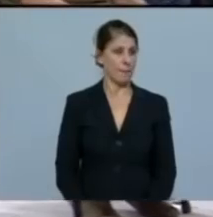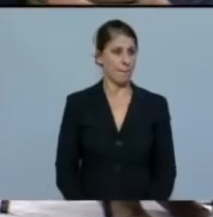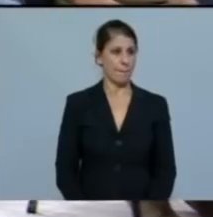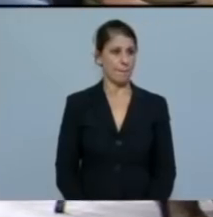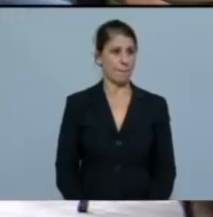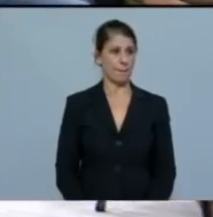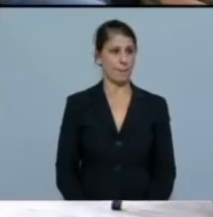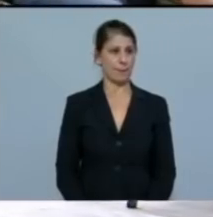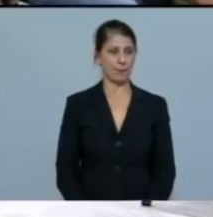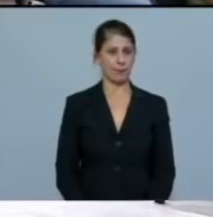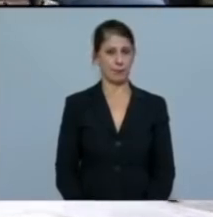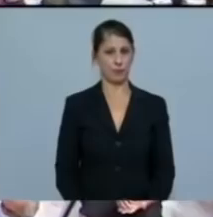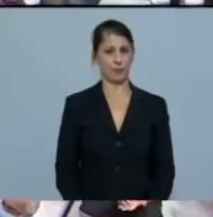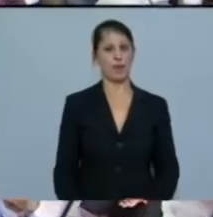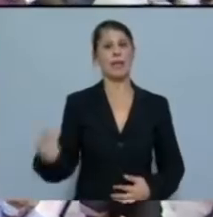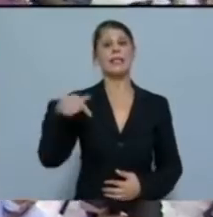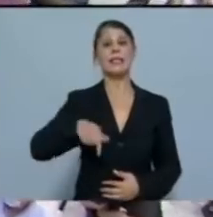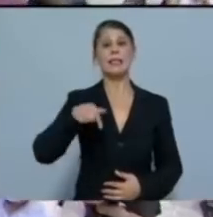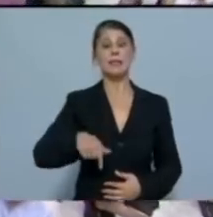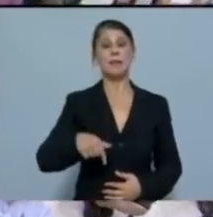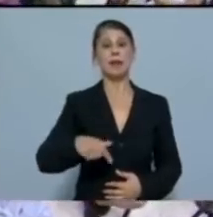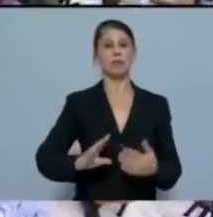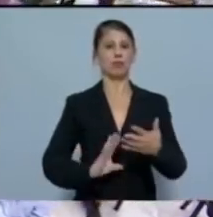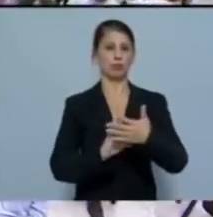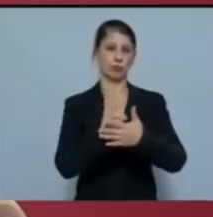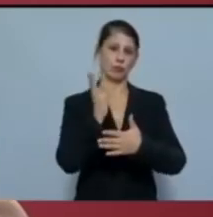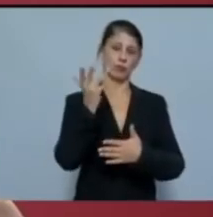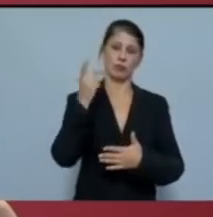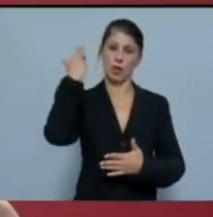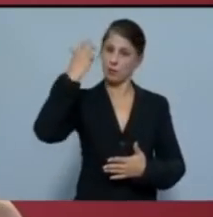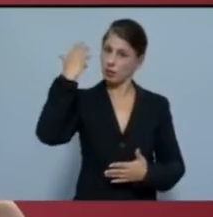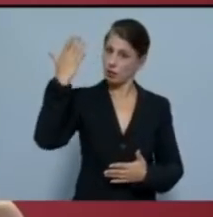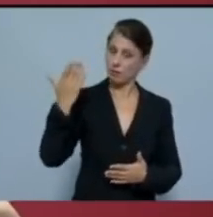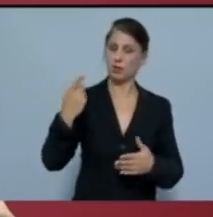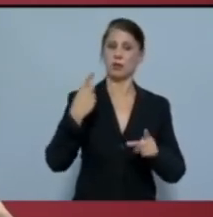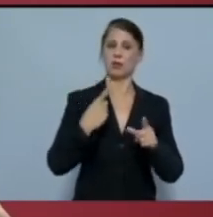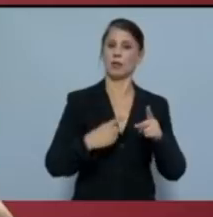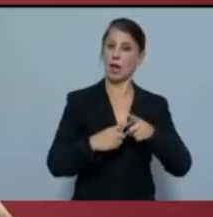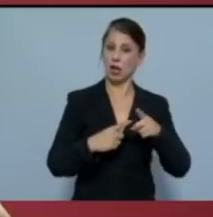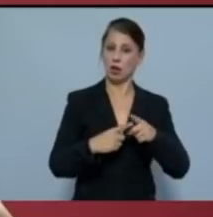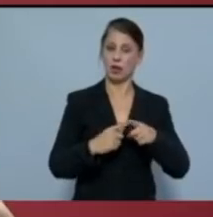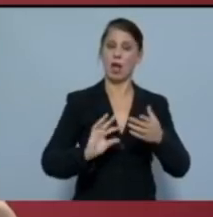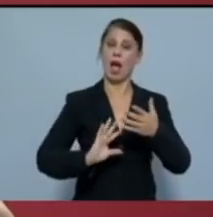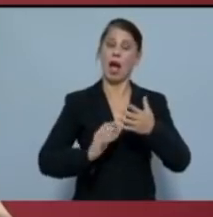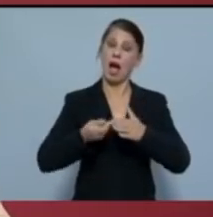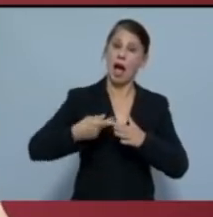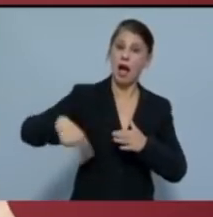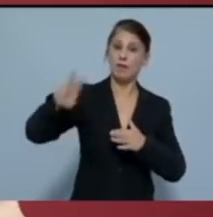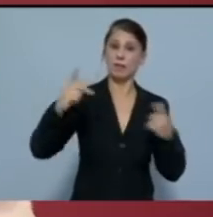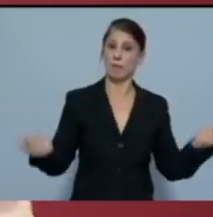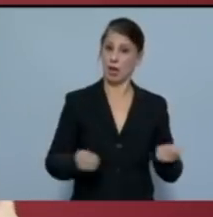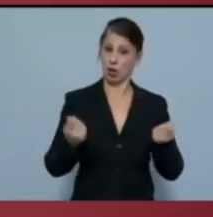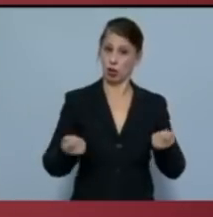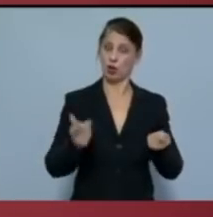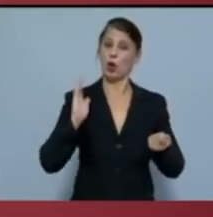Σήμερα η πρόοδος της επιστήμης, της τεχνολογίας η αύξηση της παραγωγικότητας